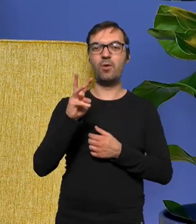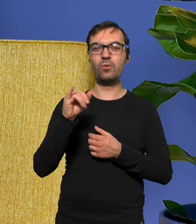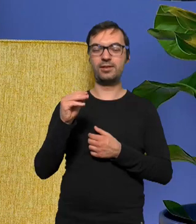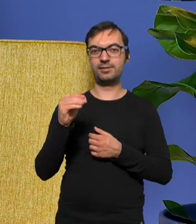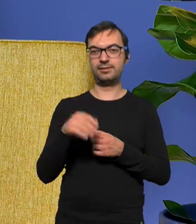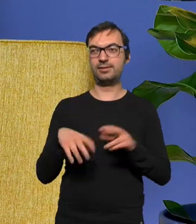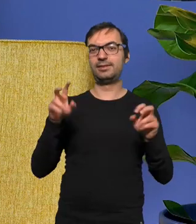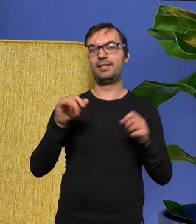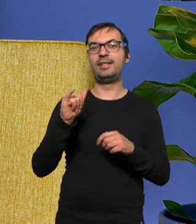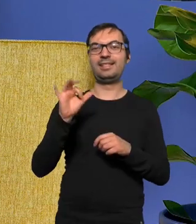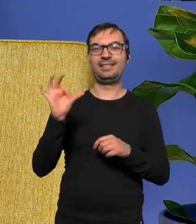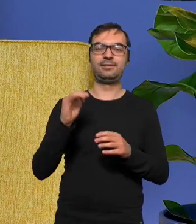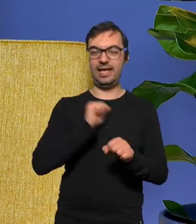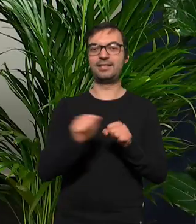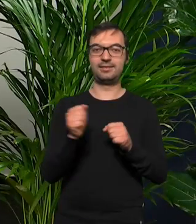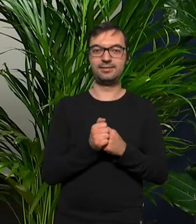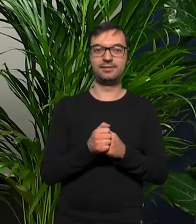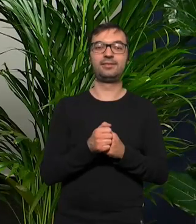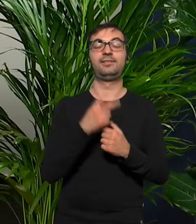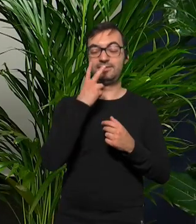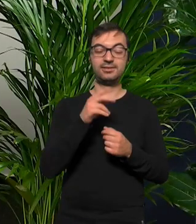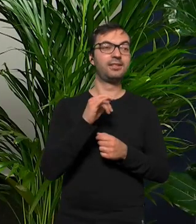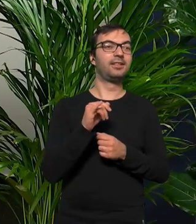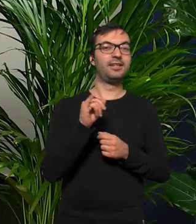kurde skułany był pierwszy Iwona i David